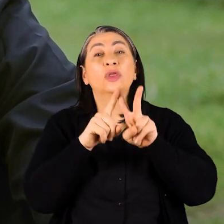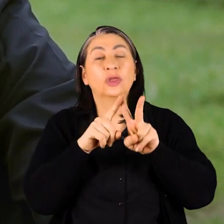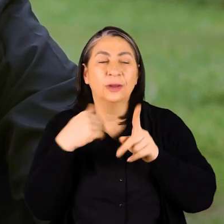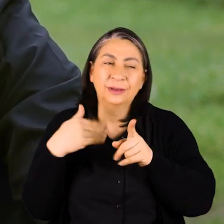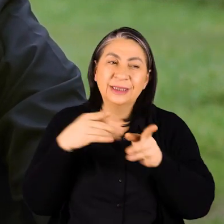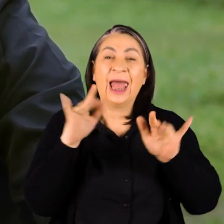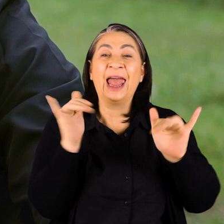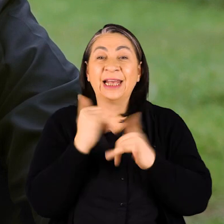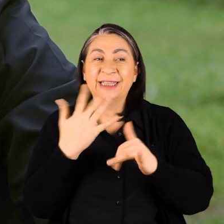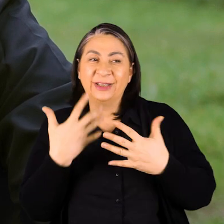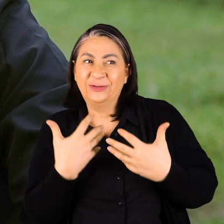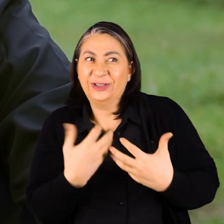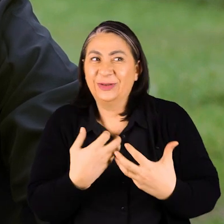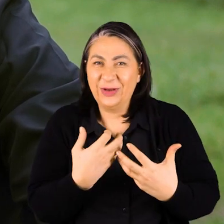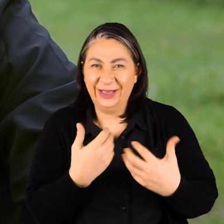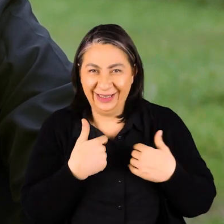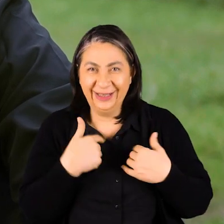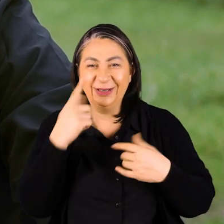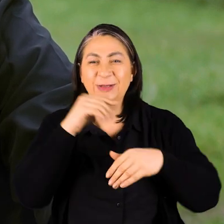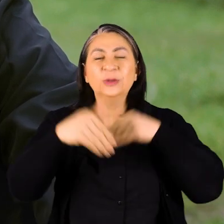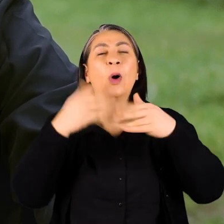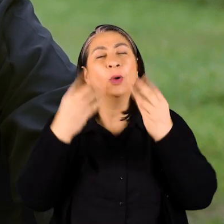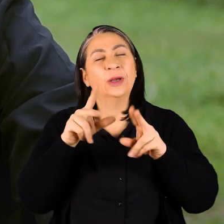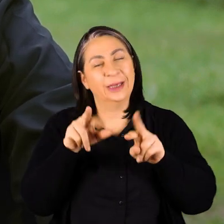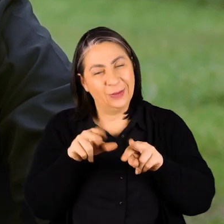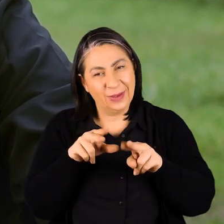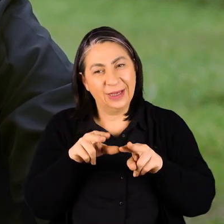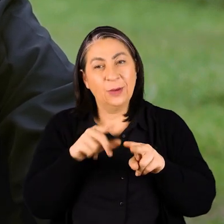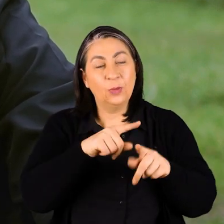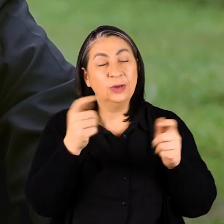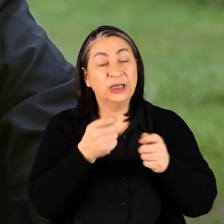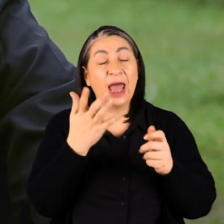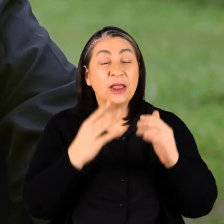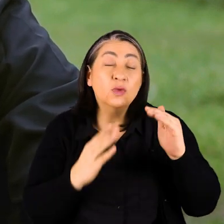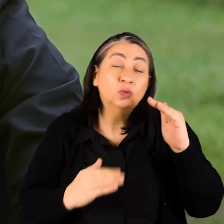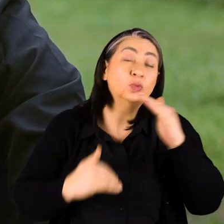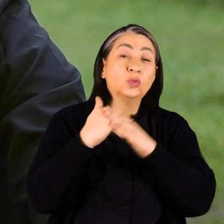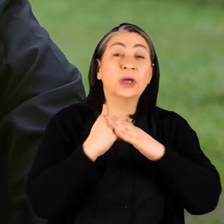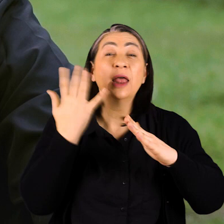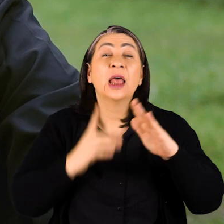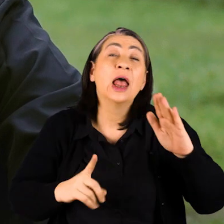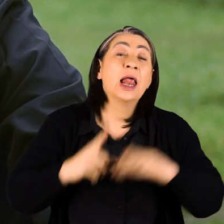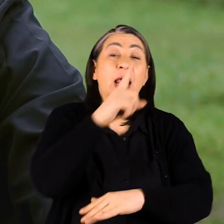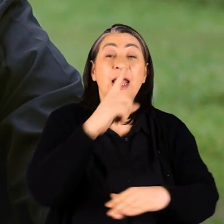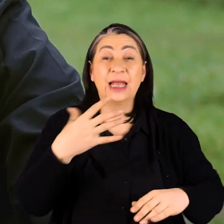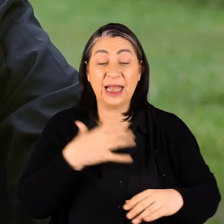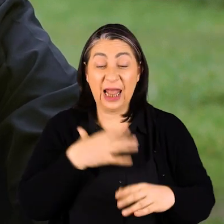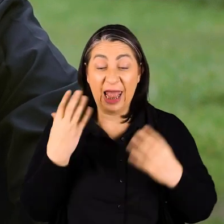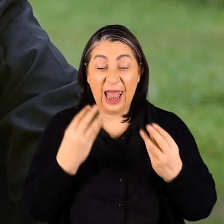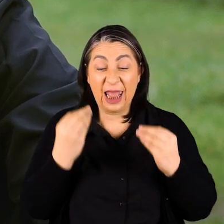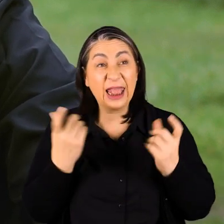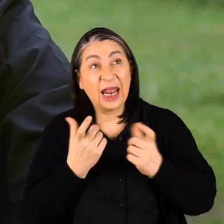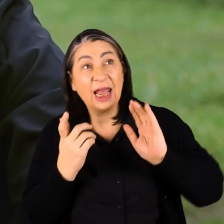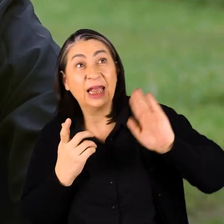eğlenceli daha cazip geldiği için bana Aynı yüzmede olduğu gibi yine bu işin en üstü en ilerisi kendimizi en